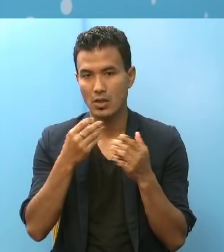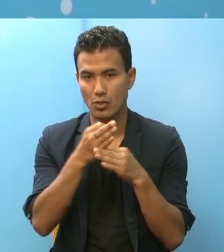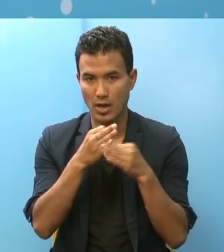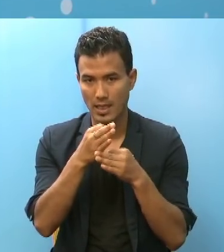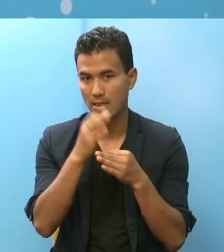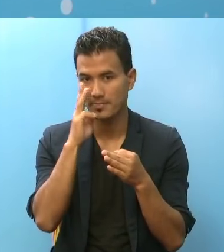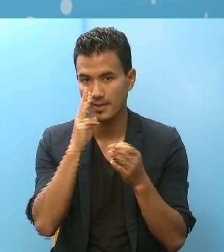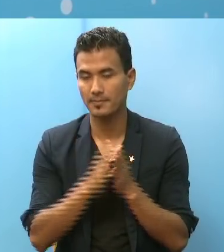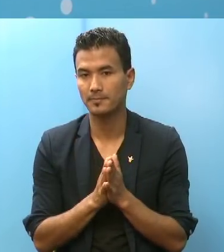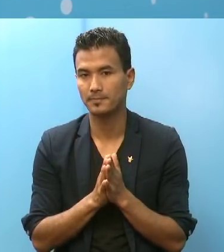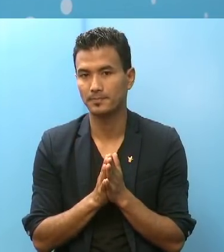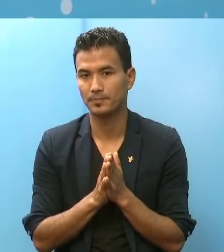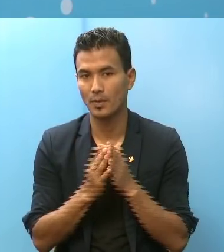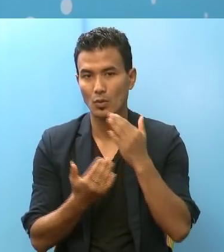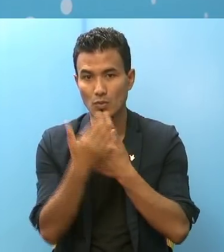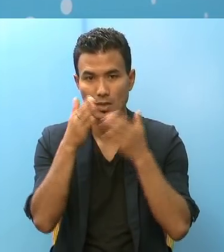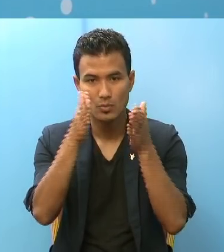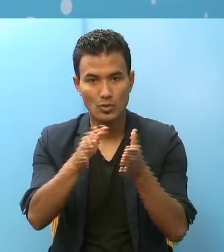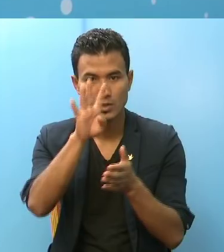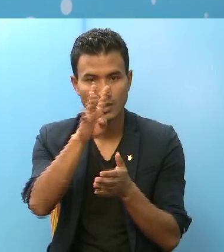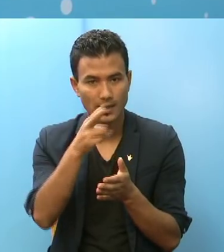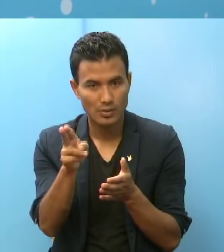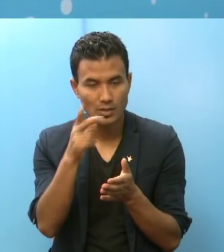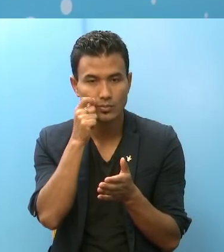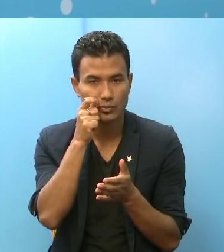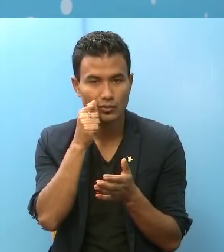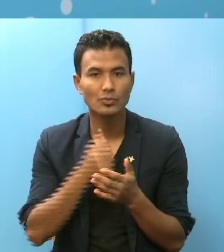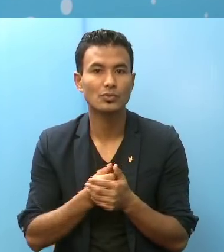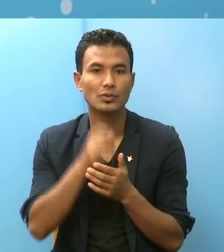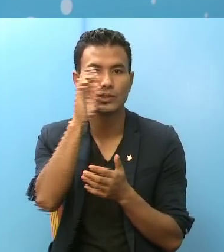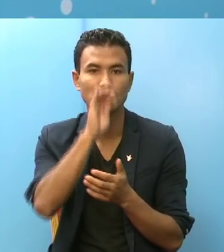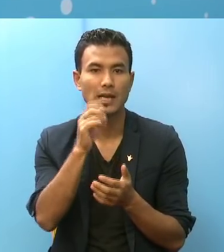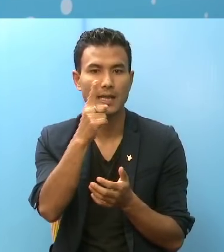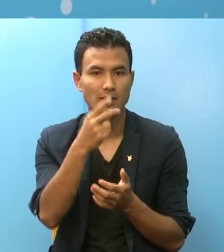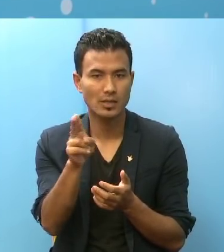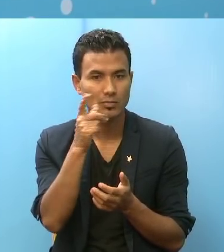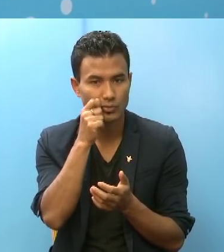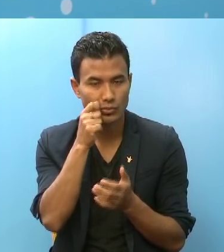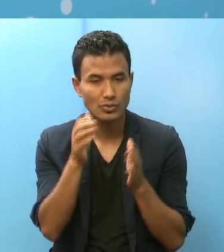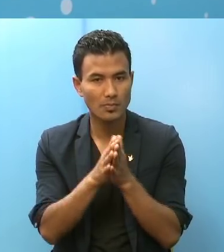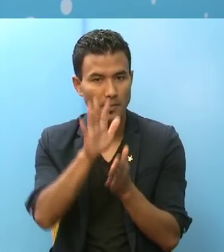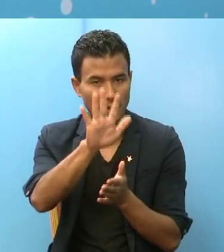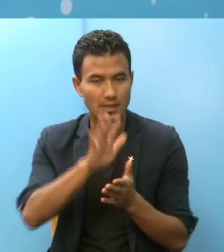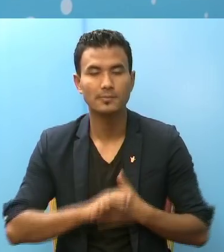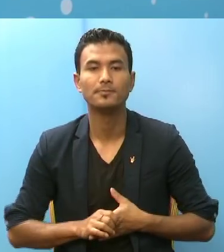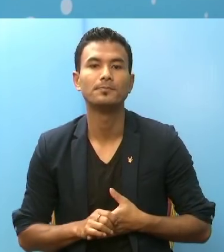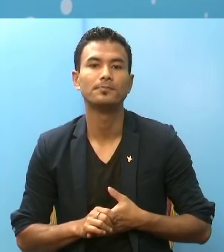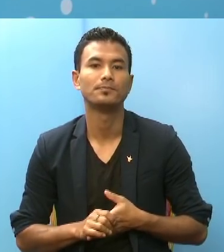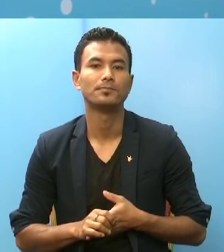धरान मां उदेपूर का 4 जना पु गरी 5 जना